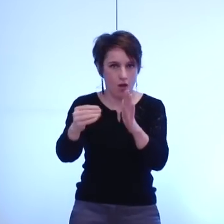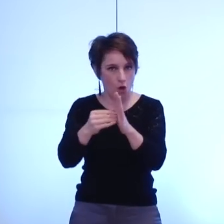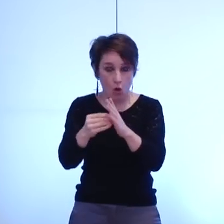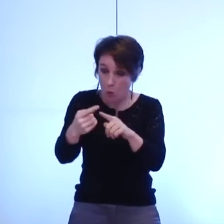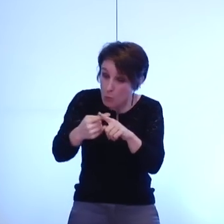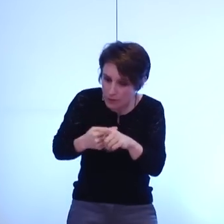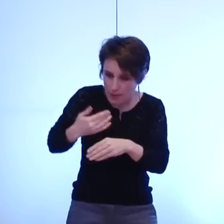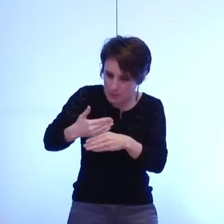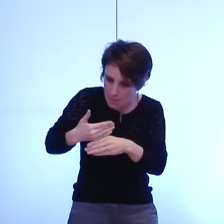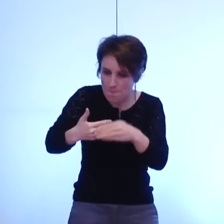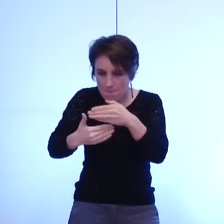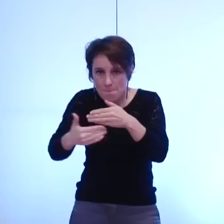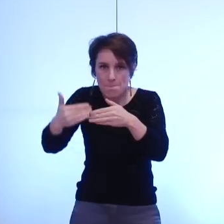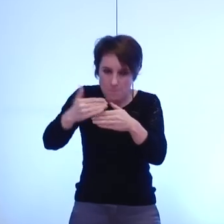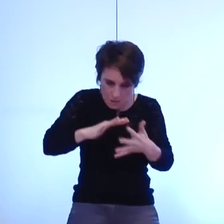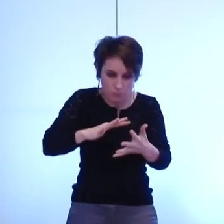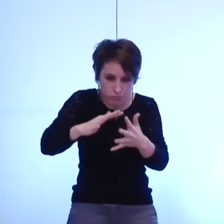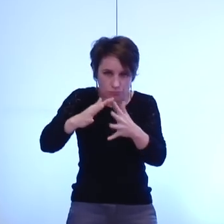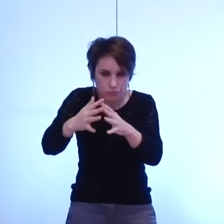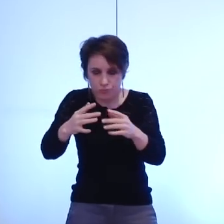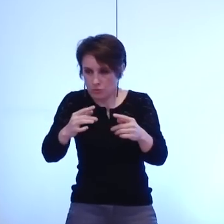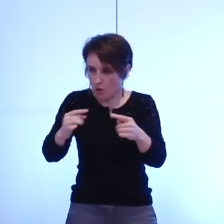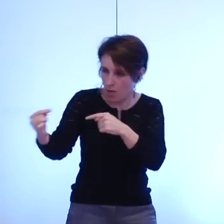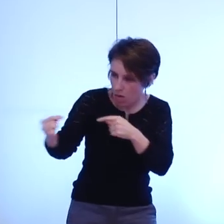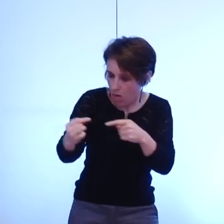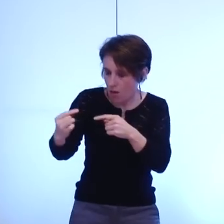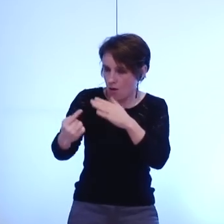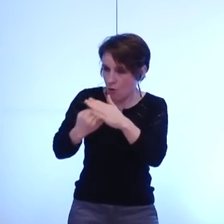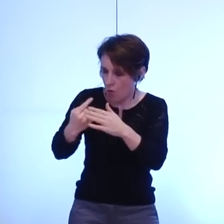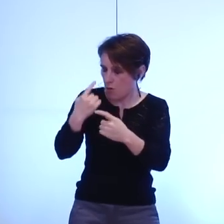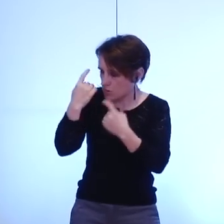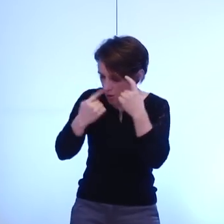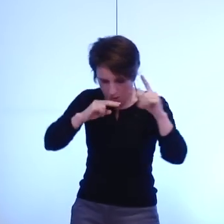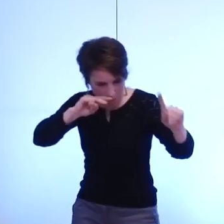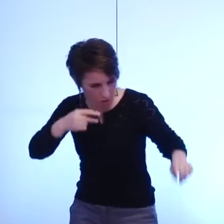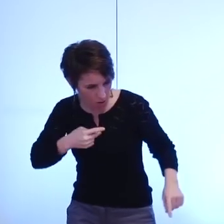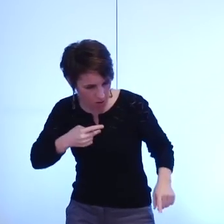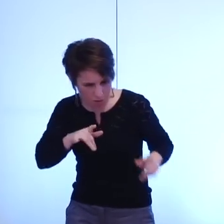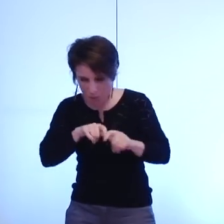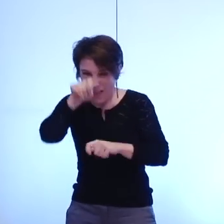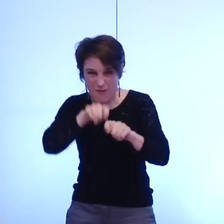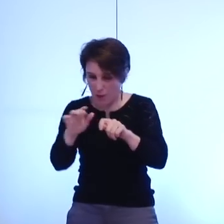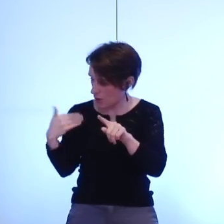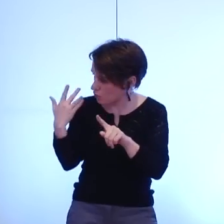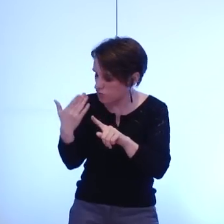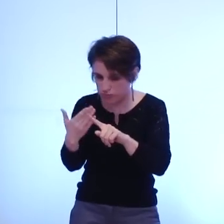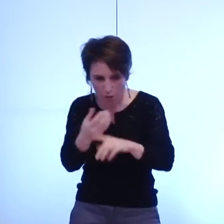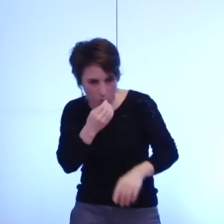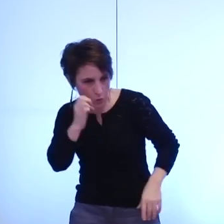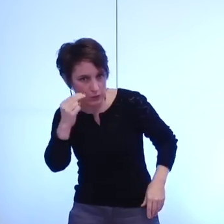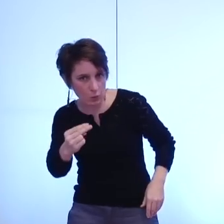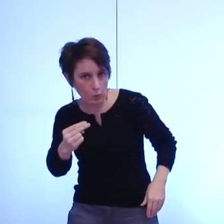collective à faire évoluer à nous réinterroger à évaluer tout simplement et